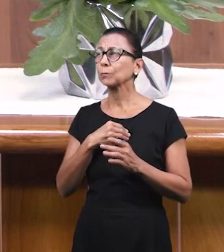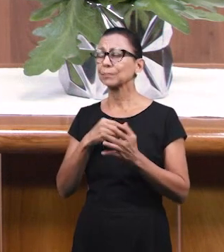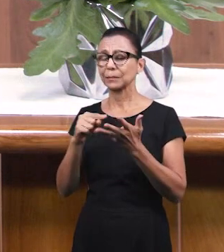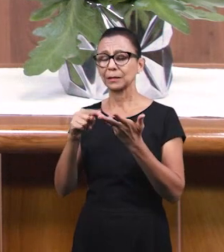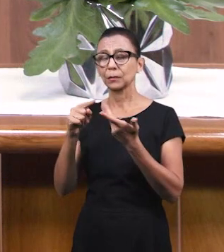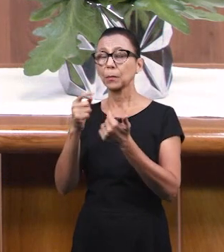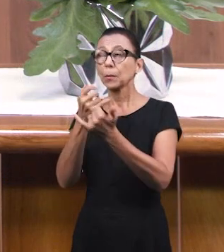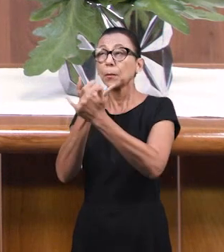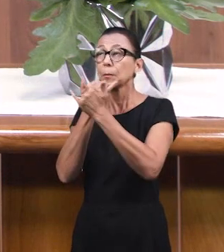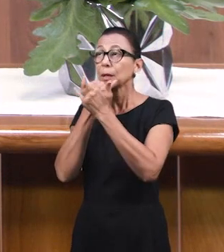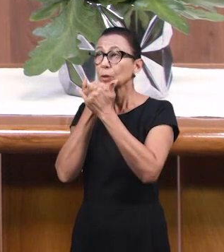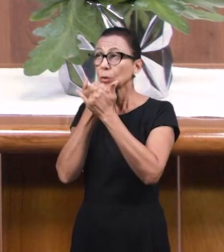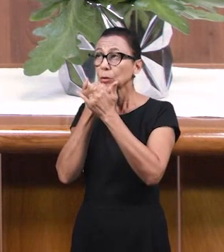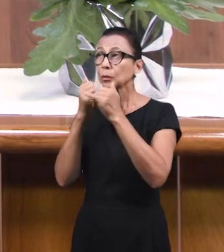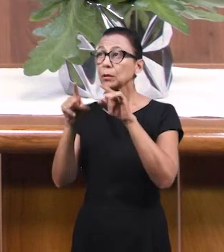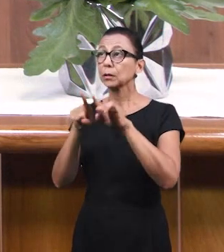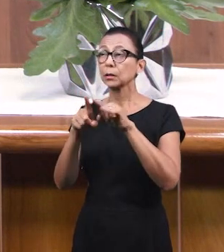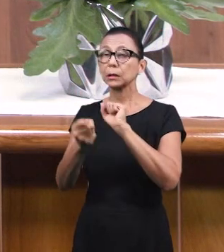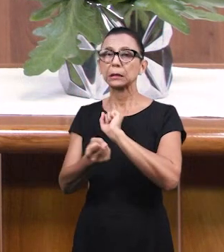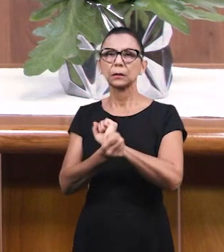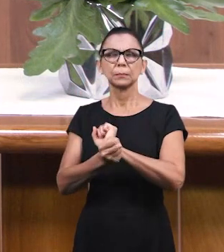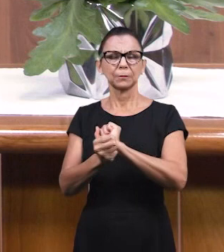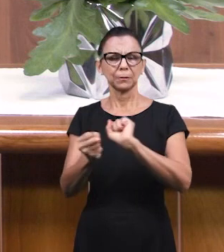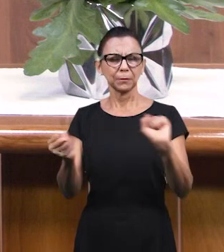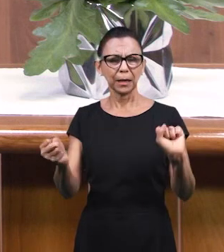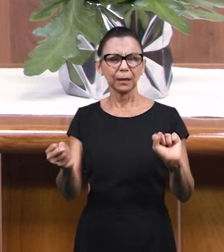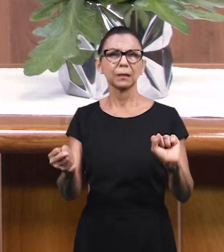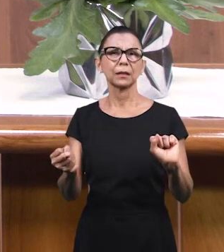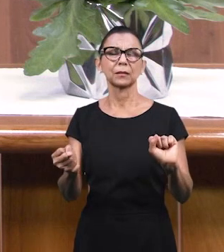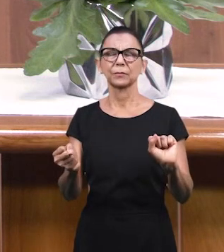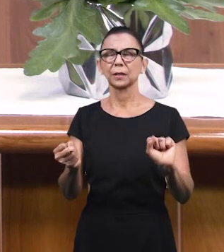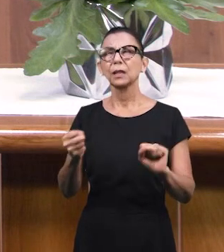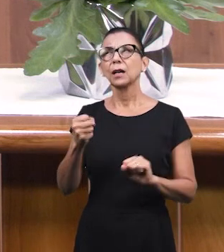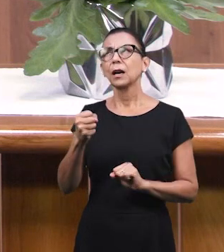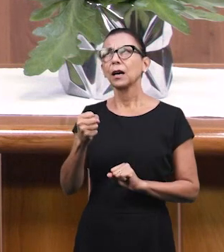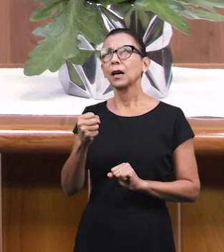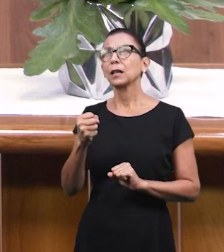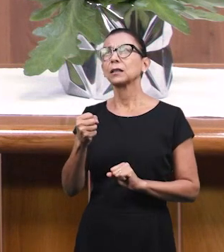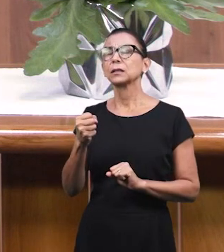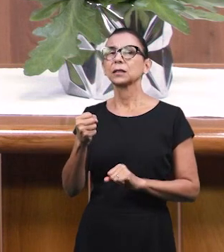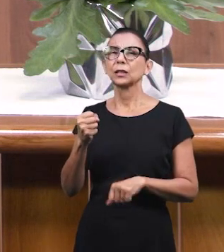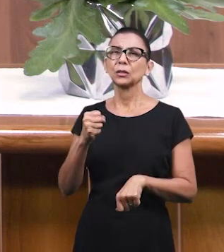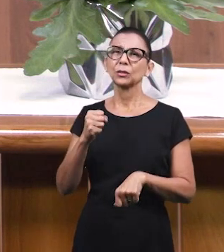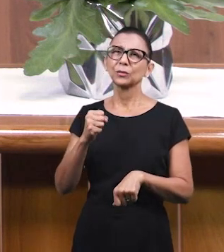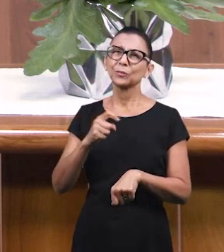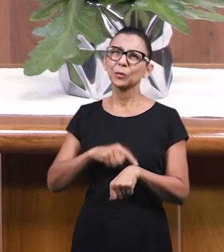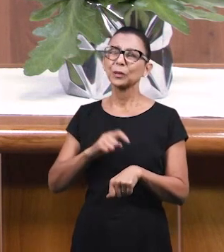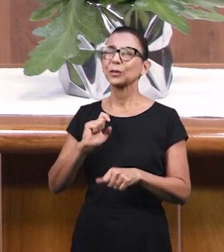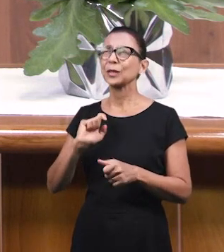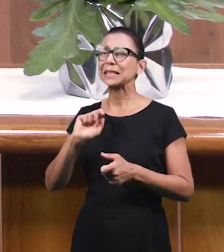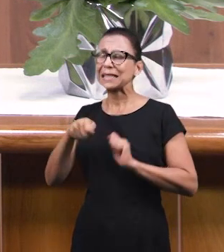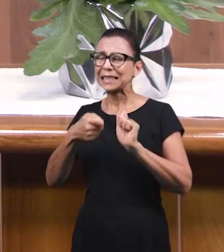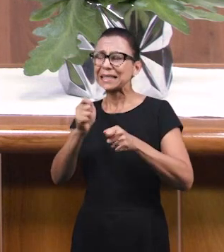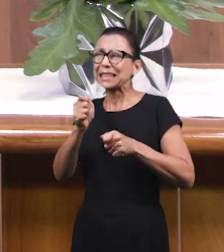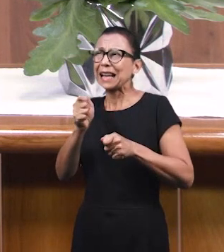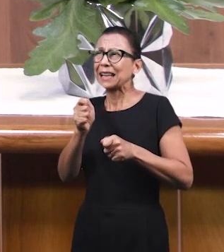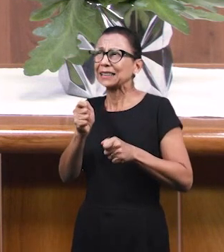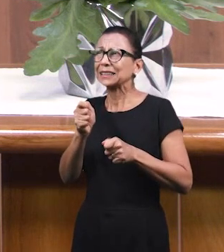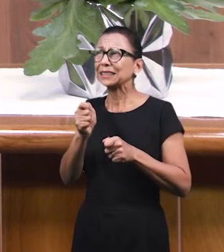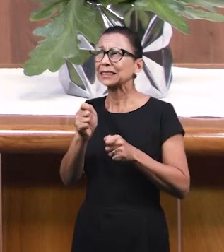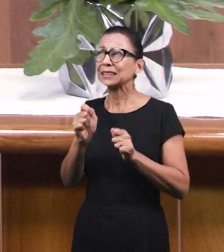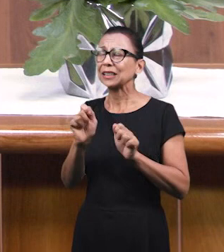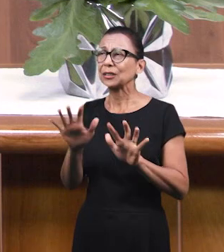прощения Освобождения для наших жизней Если мы что-то совершили